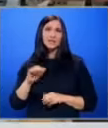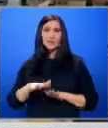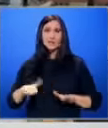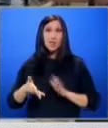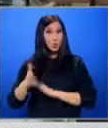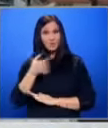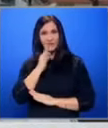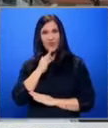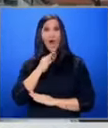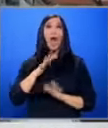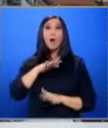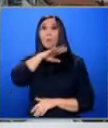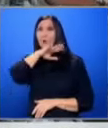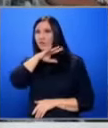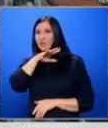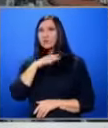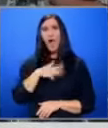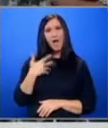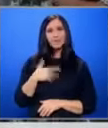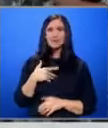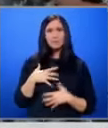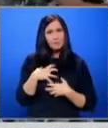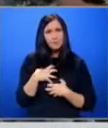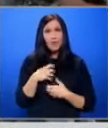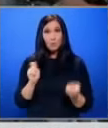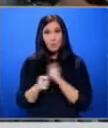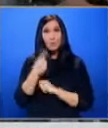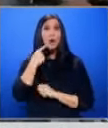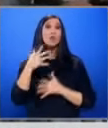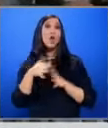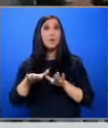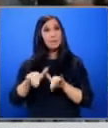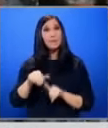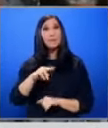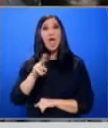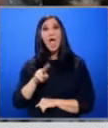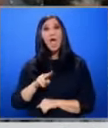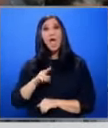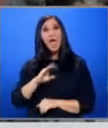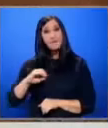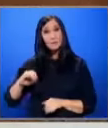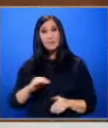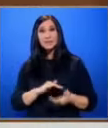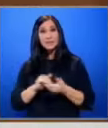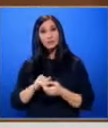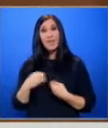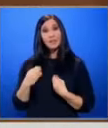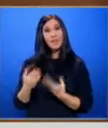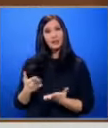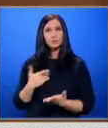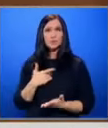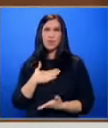И ако по-възрастните харвати са леко смутени от промяната, младите хора приемат Европейския съюз за даденост Аз имам